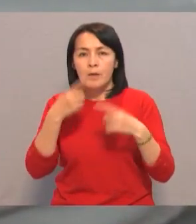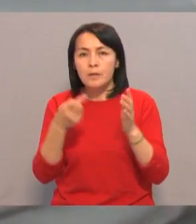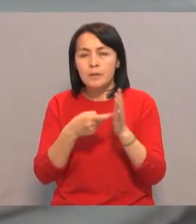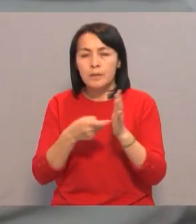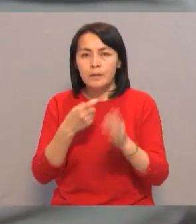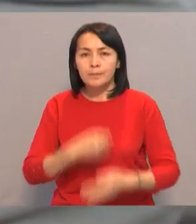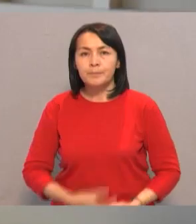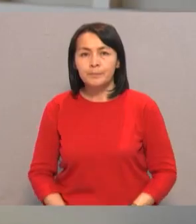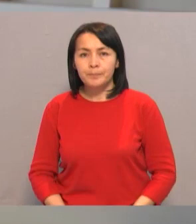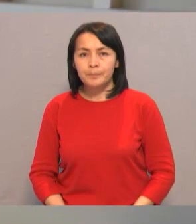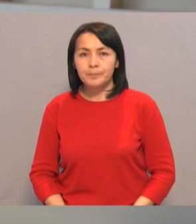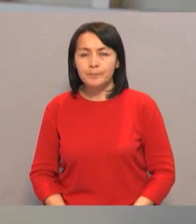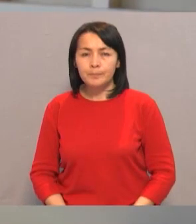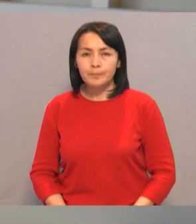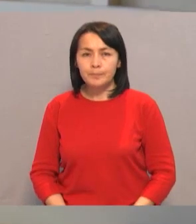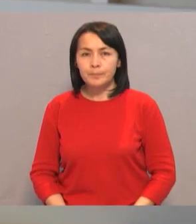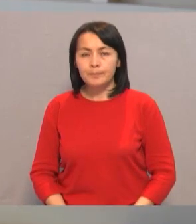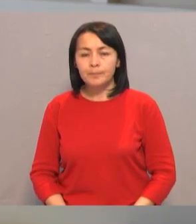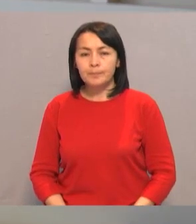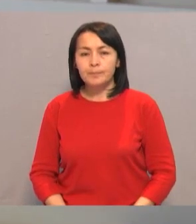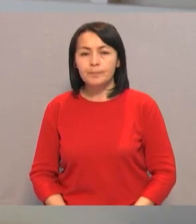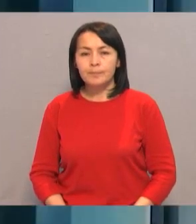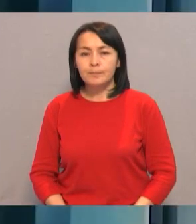все обстоятельства. Ернур Бубиев, Дианабля, здесь новости.